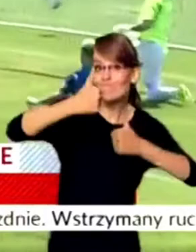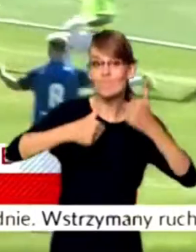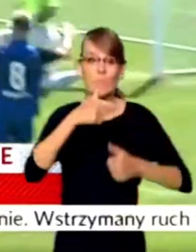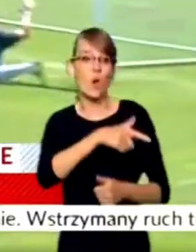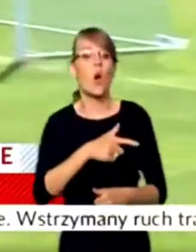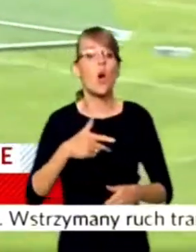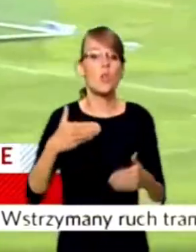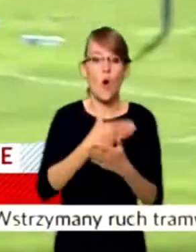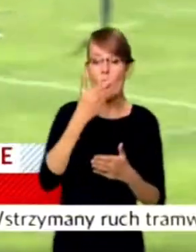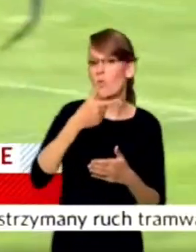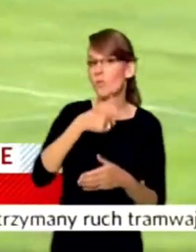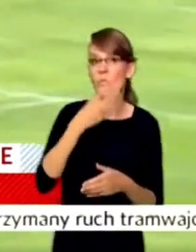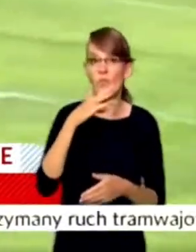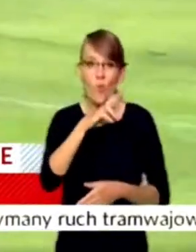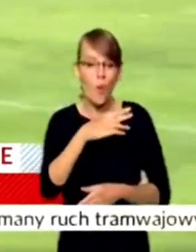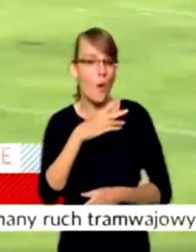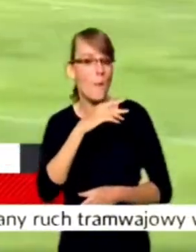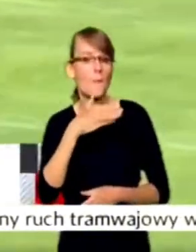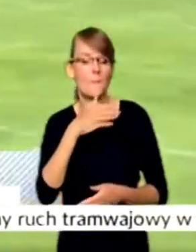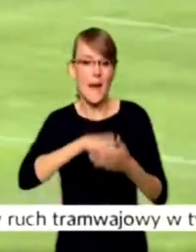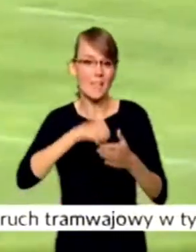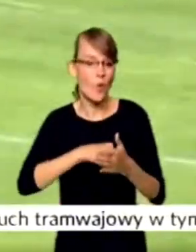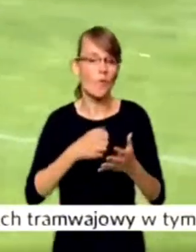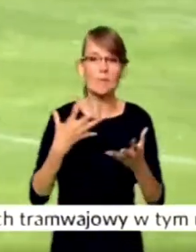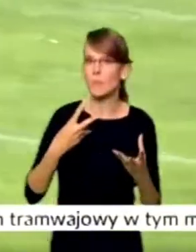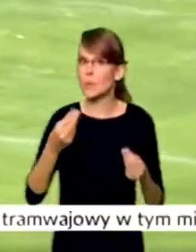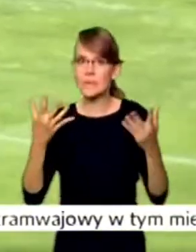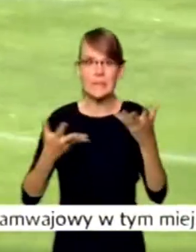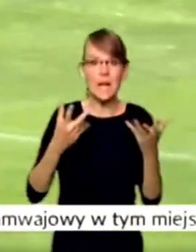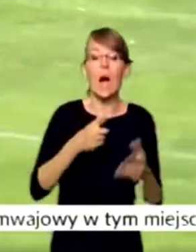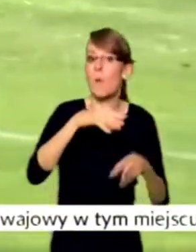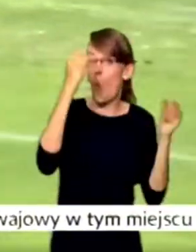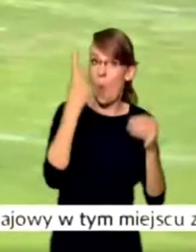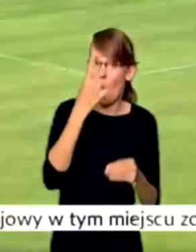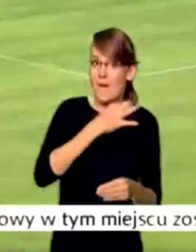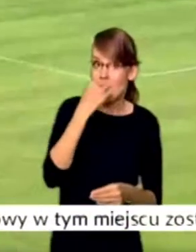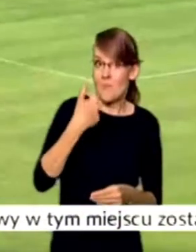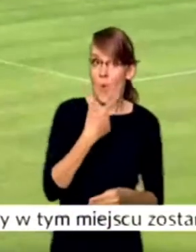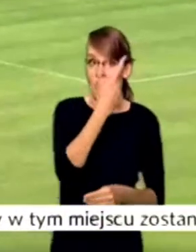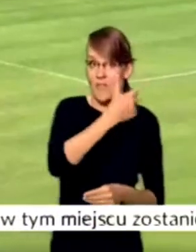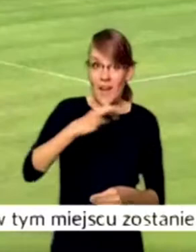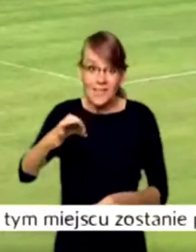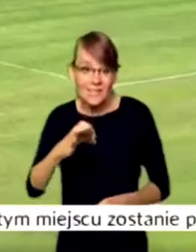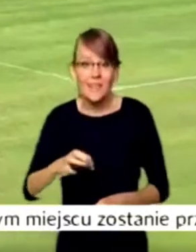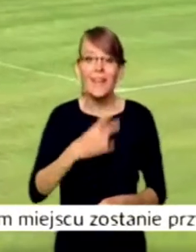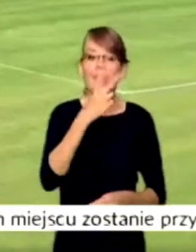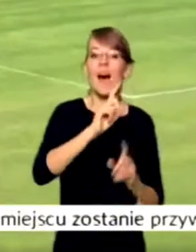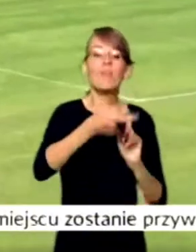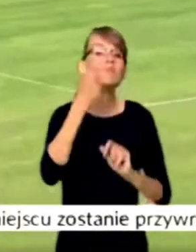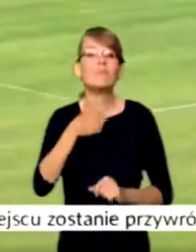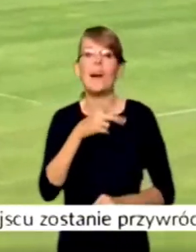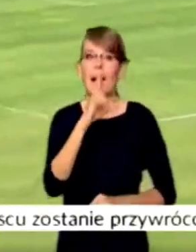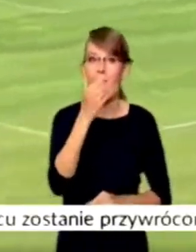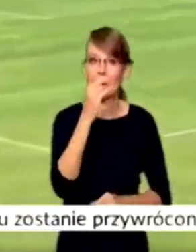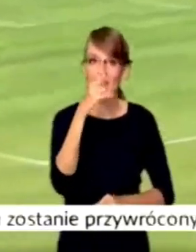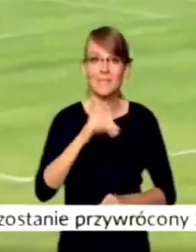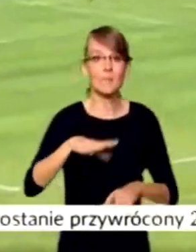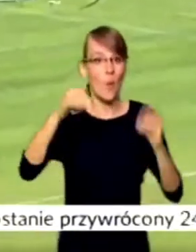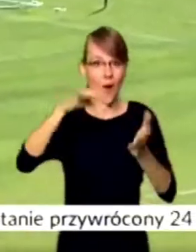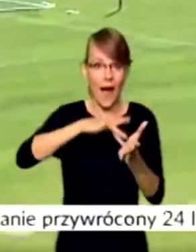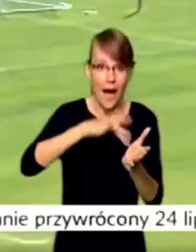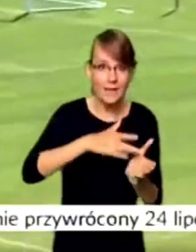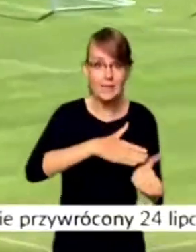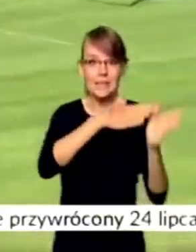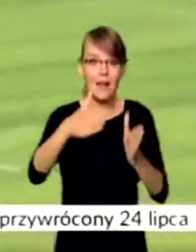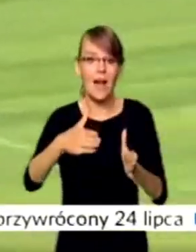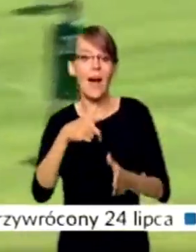dreszczowiec. Lepiej zaczął Ursus, który po 20 minutach prowadził już 2 do 0. Obie bramki zdobył Patryk Kamiński. Najpierw z rzutu karnego, a zaraz później z